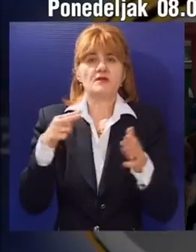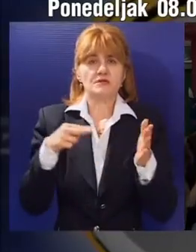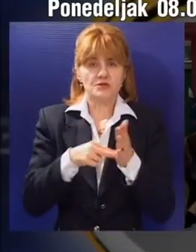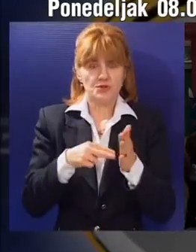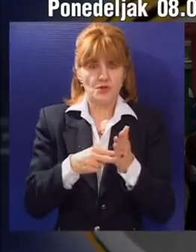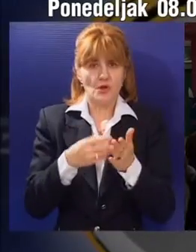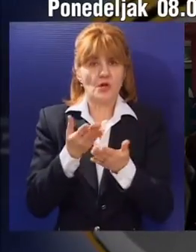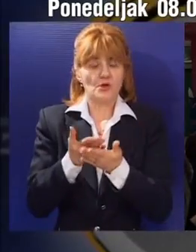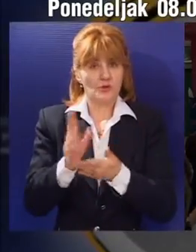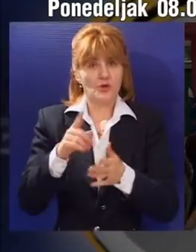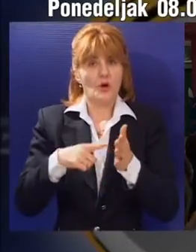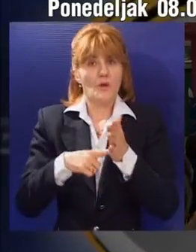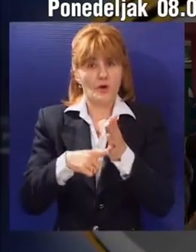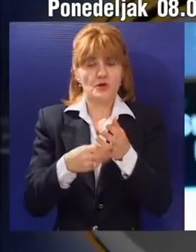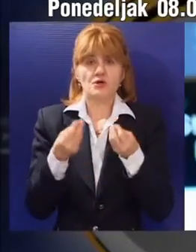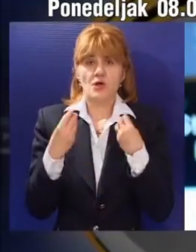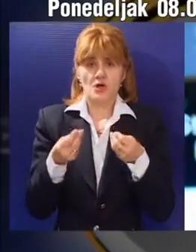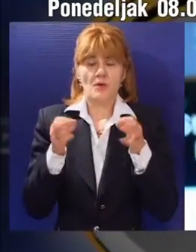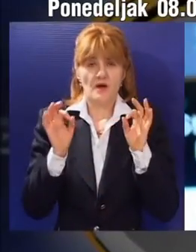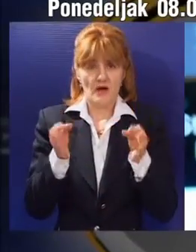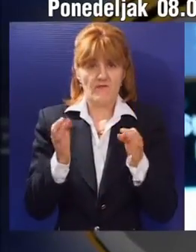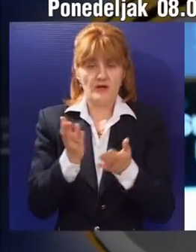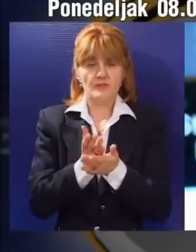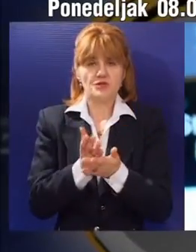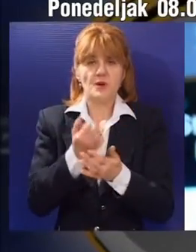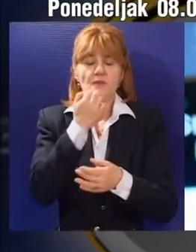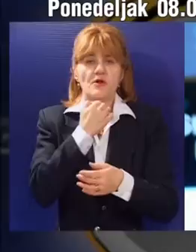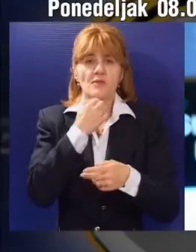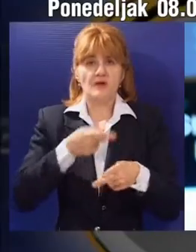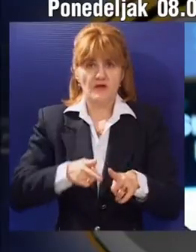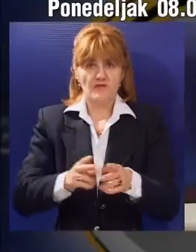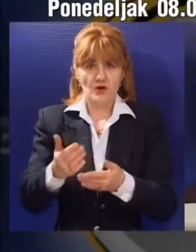Ukoliko se pokaže da je mulj dobro kvaliteta, koristit će se i za poljoprivredu.